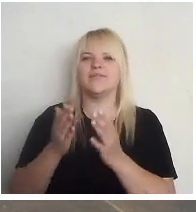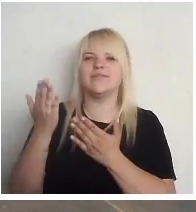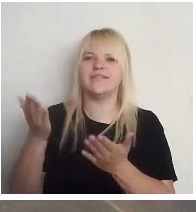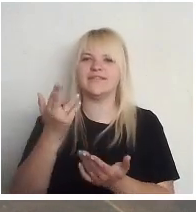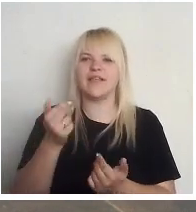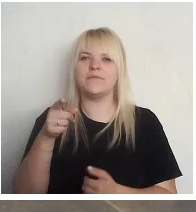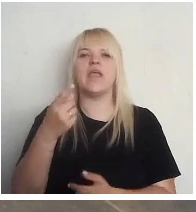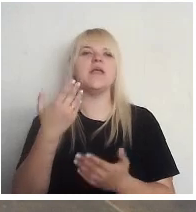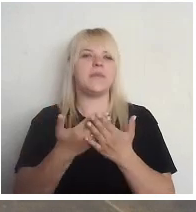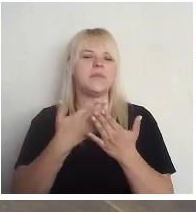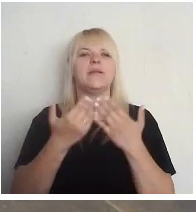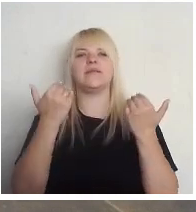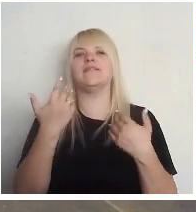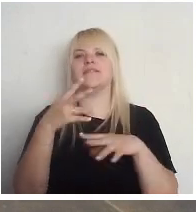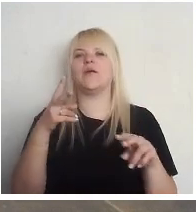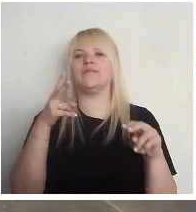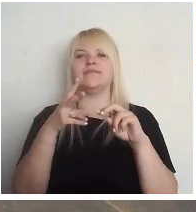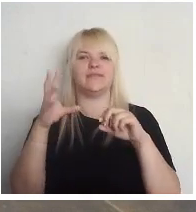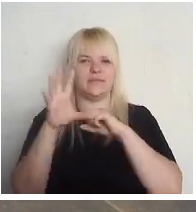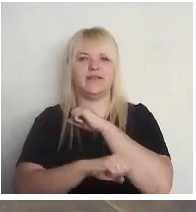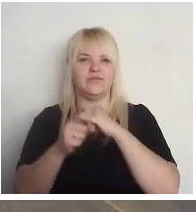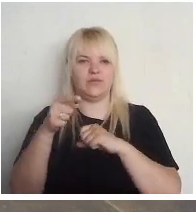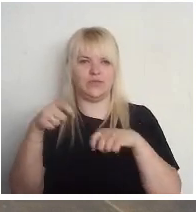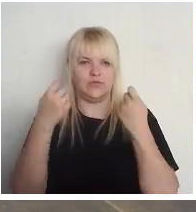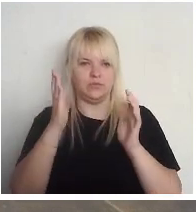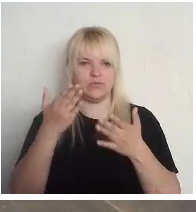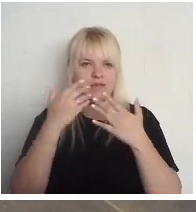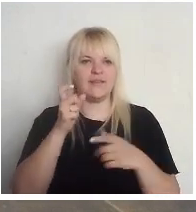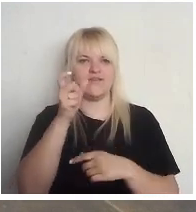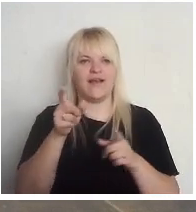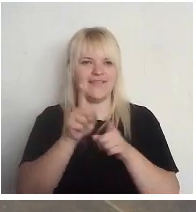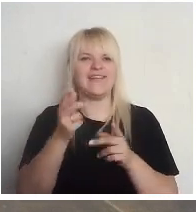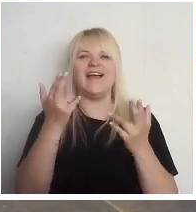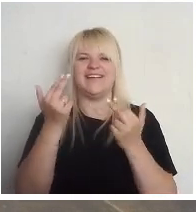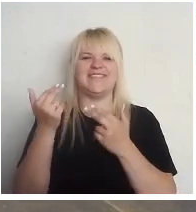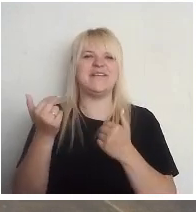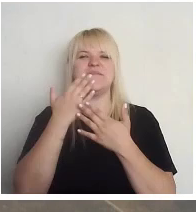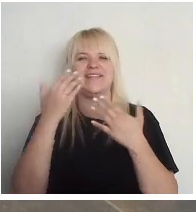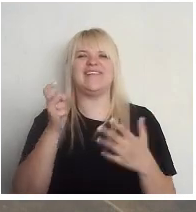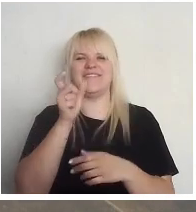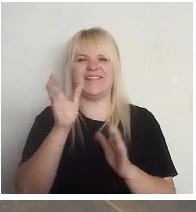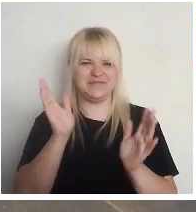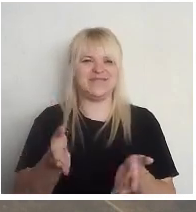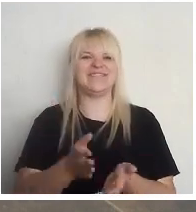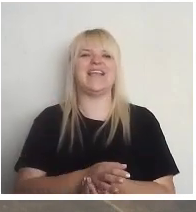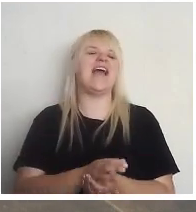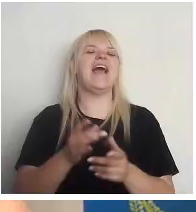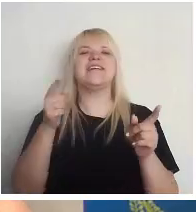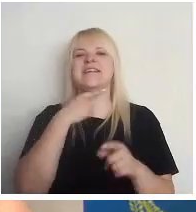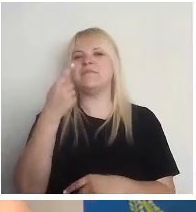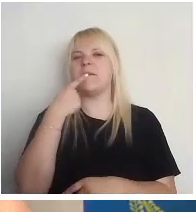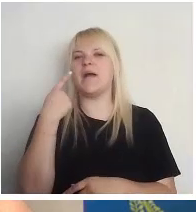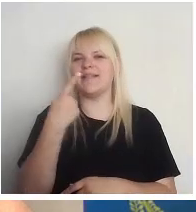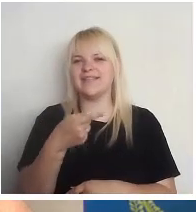Ja mēs tagad jau noslēdzam, tu dosi mums kaut kādu pēdējo vārdu arī visiem? Jā, jā, pēdējies pārspūst. Jā, jā, Gribēja pateikt, bija